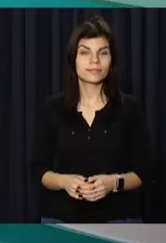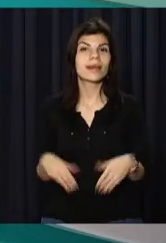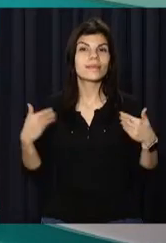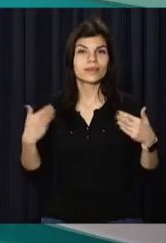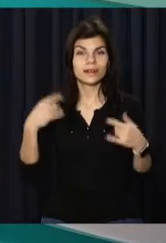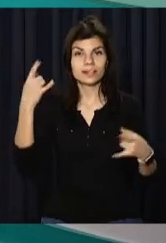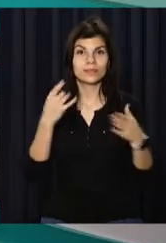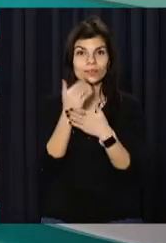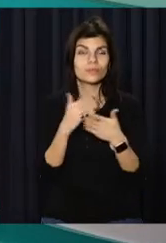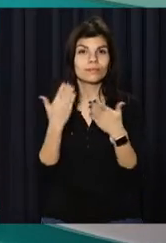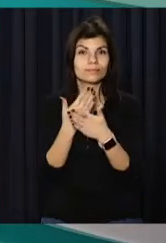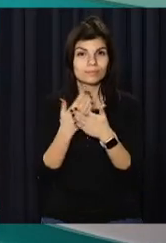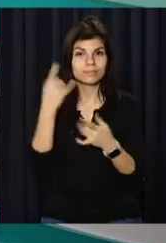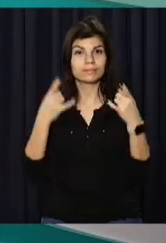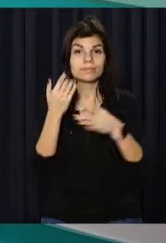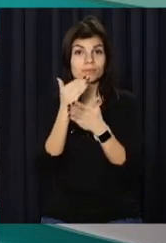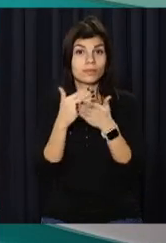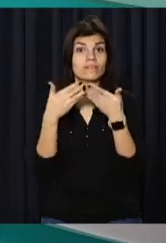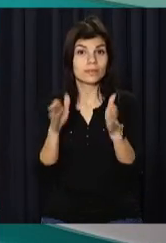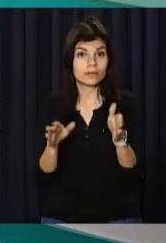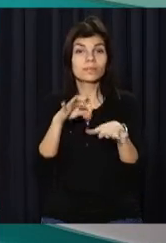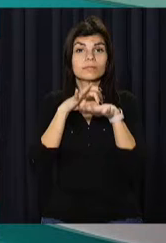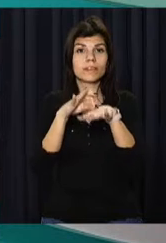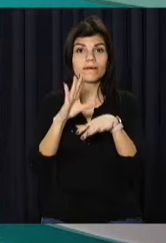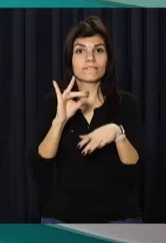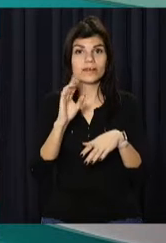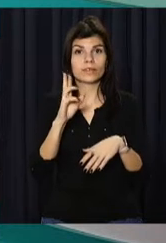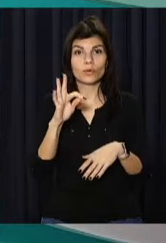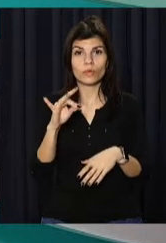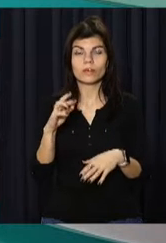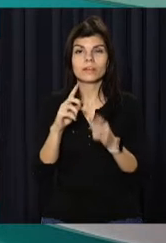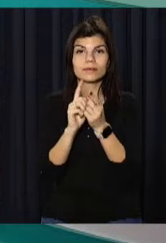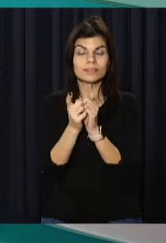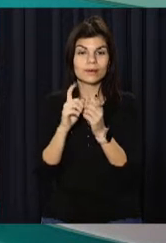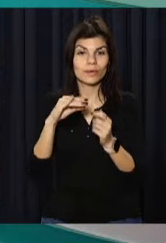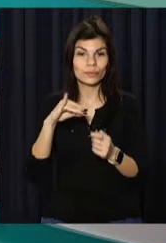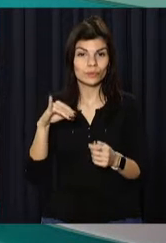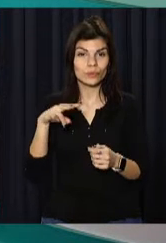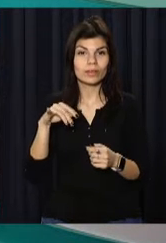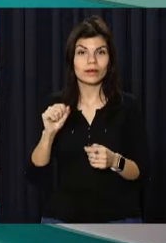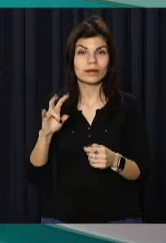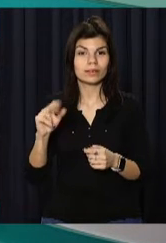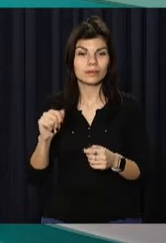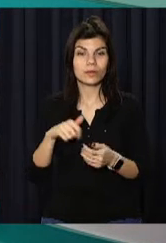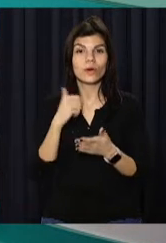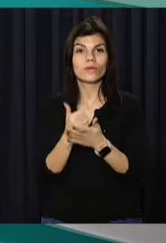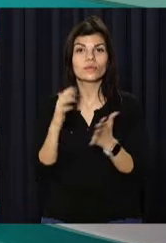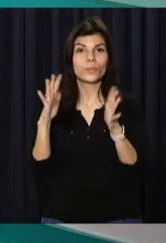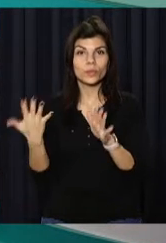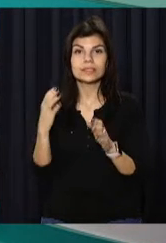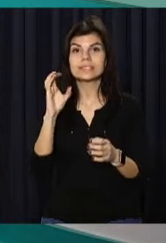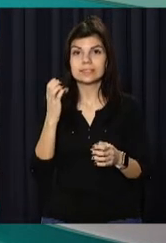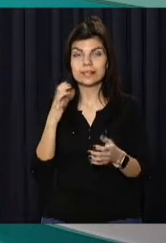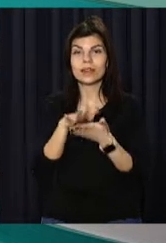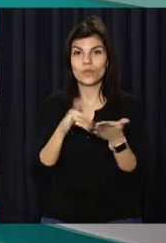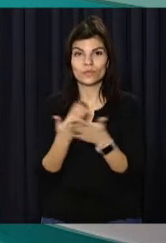Вітаю! Час новин на відкритому. У студії для вас працюють Вікторія Вахрушина та сорду-перекладачка Юліана Пуговкіна. І про головні події